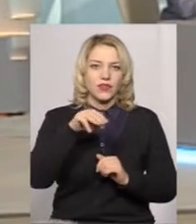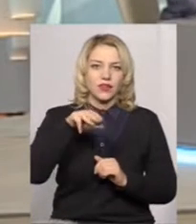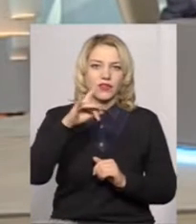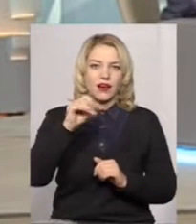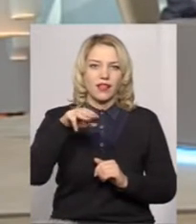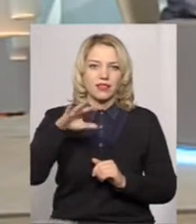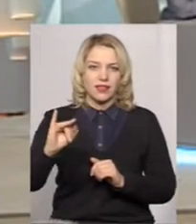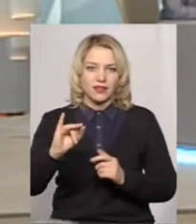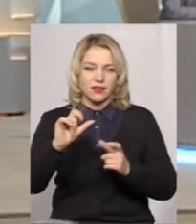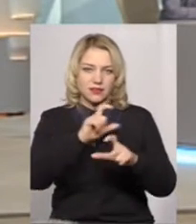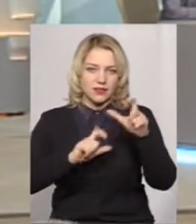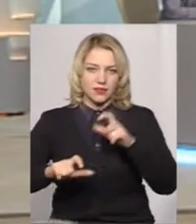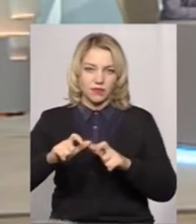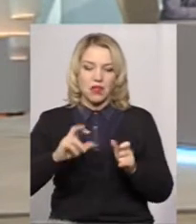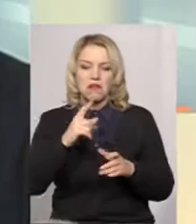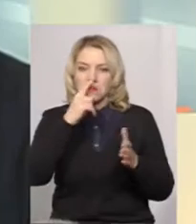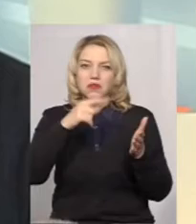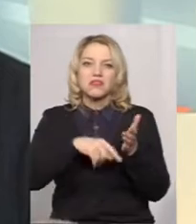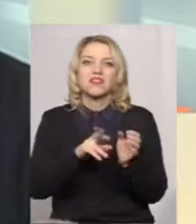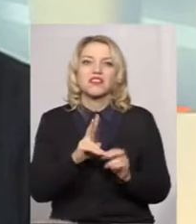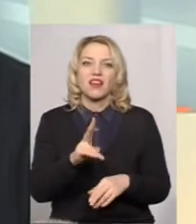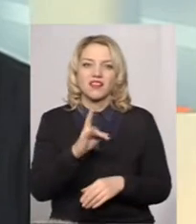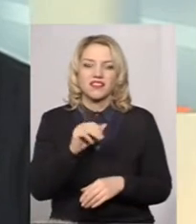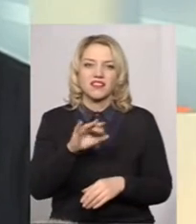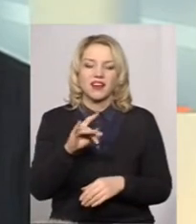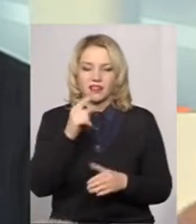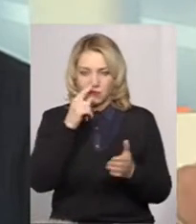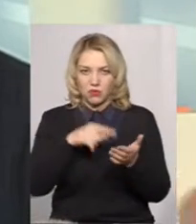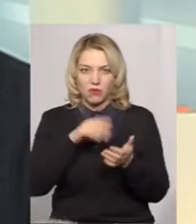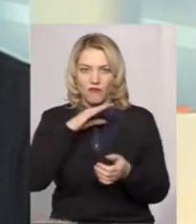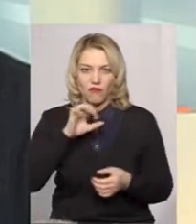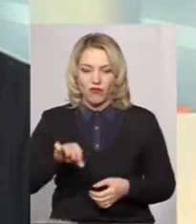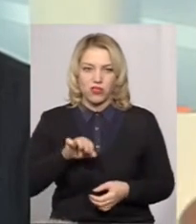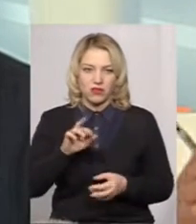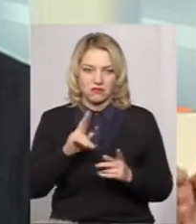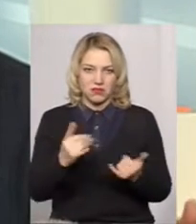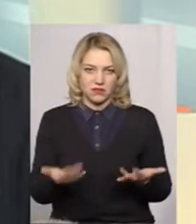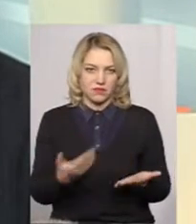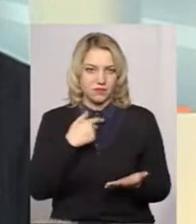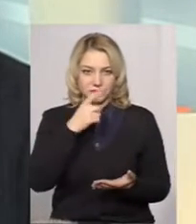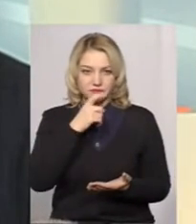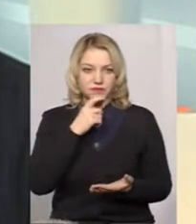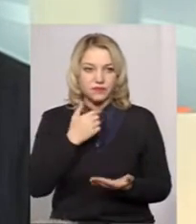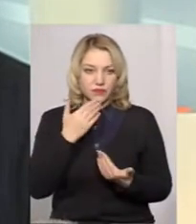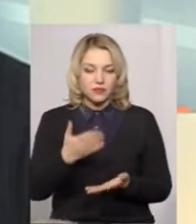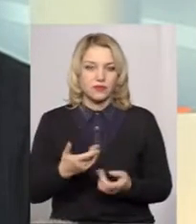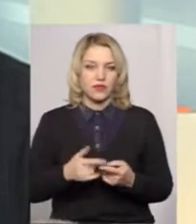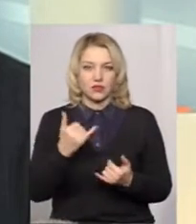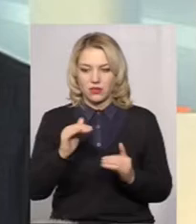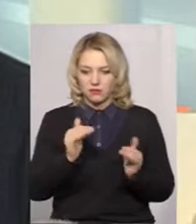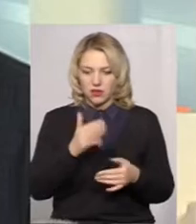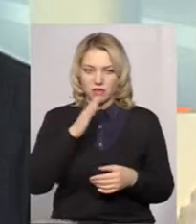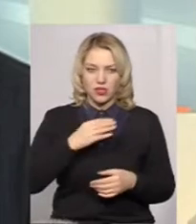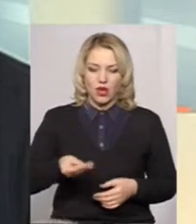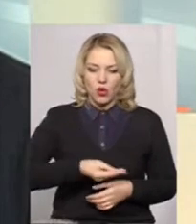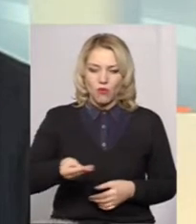тратів. Як нитрати потрапляють в криниці? Багато людей запитують. Зараз вже і менше посівних робіт,